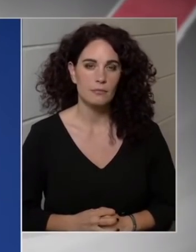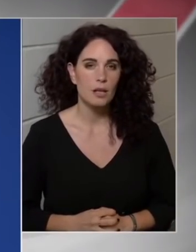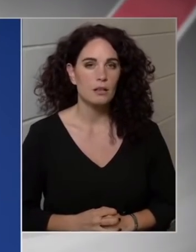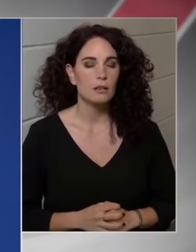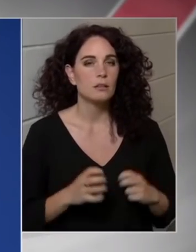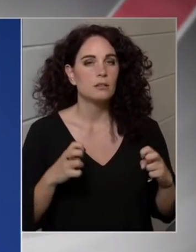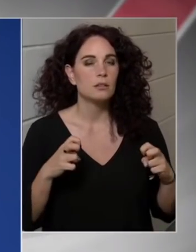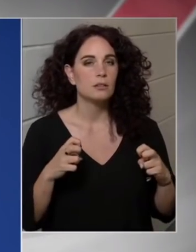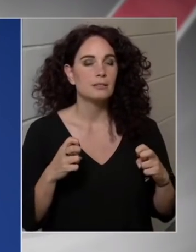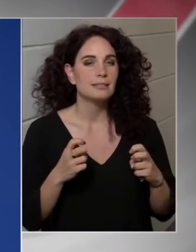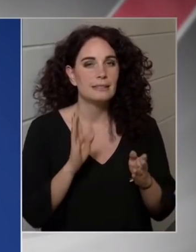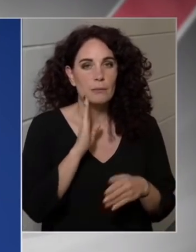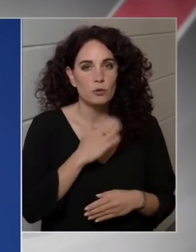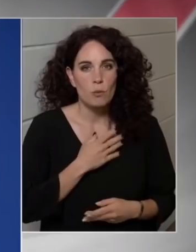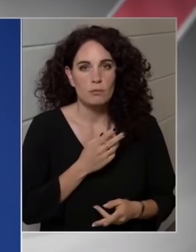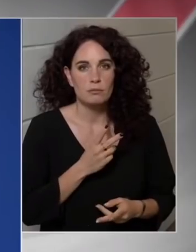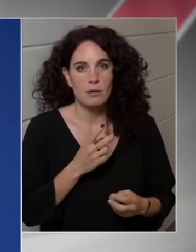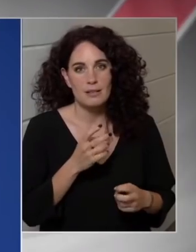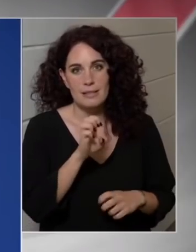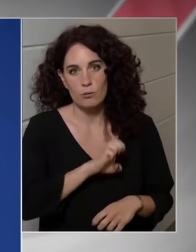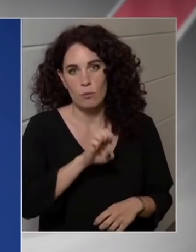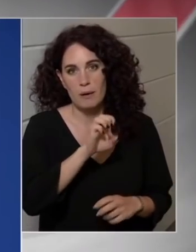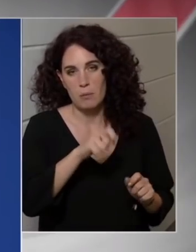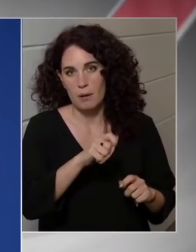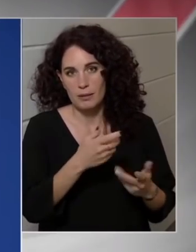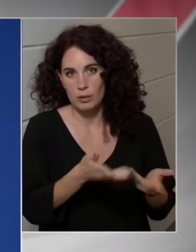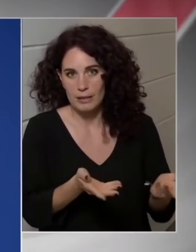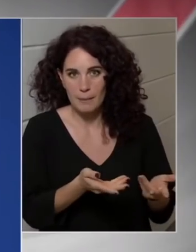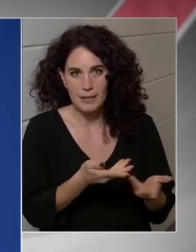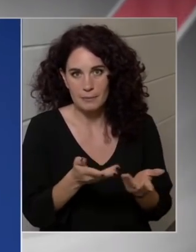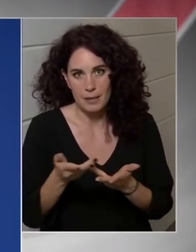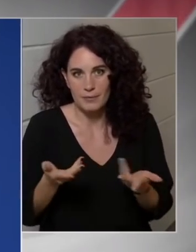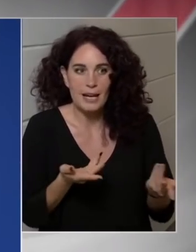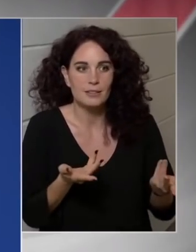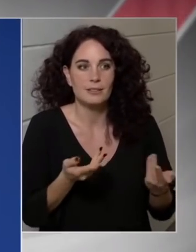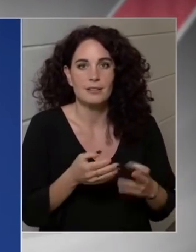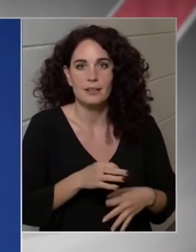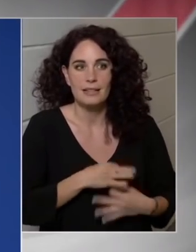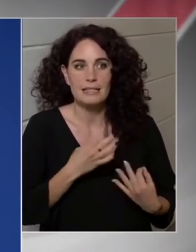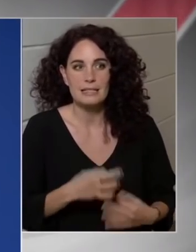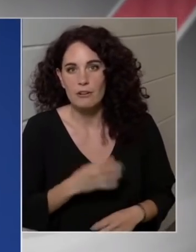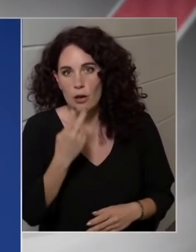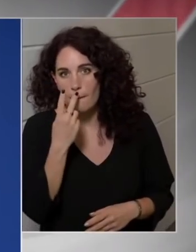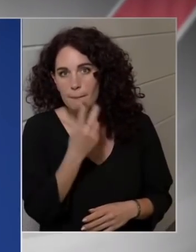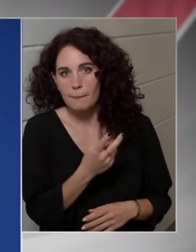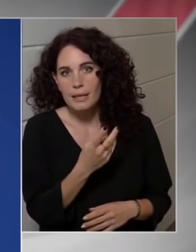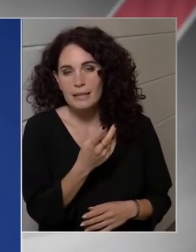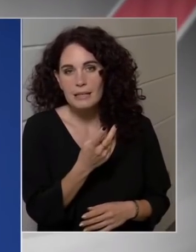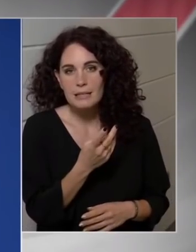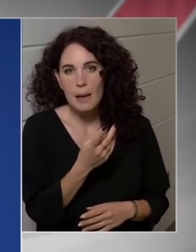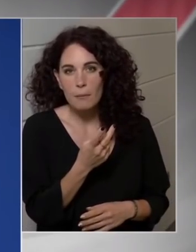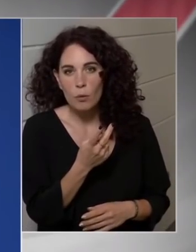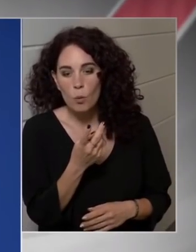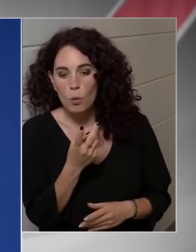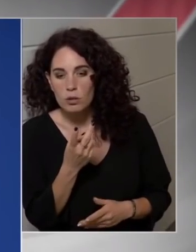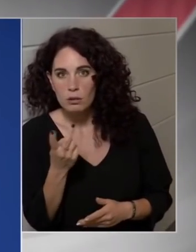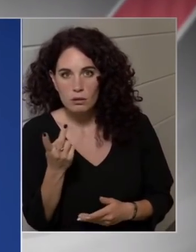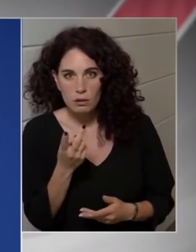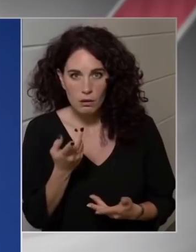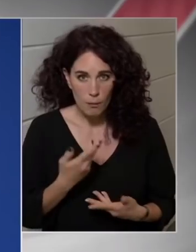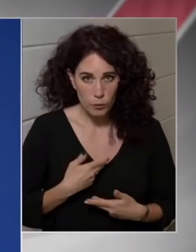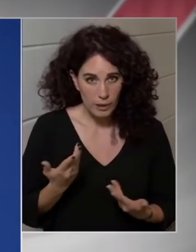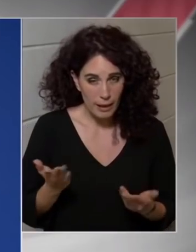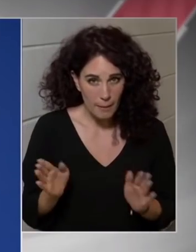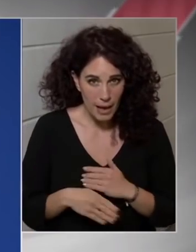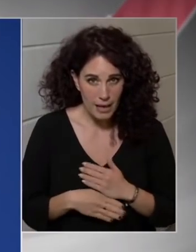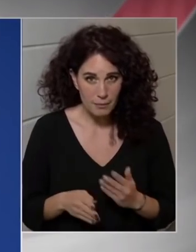Brüsszelben még kitől érkezhet, de az európai parlamentos hiszem nem. Tehát szívesen megnézem azt, hogy kaptunk-e bármilyen hozzáállulást.